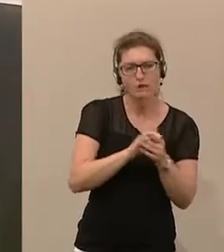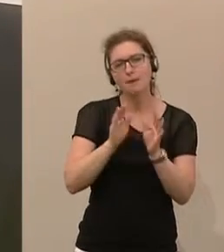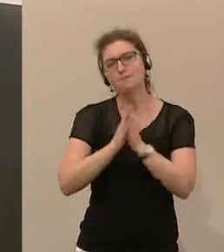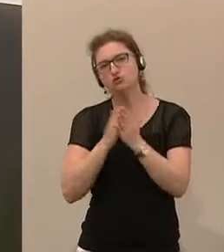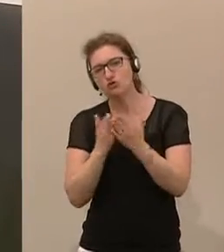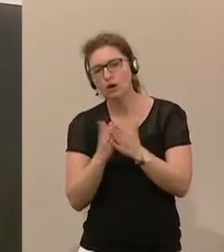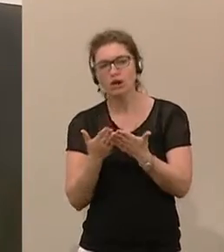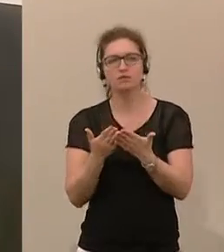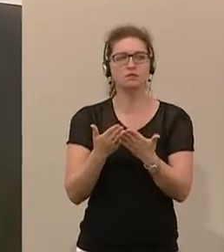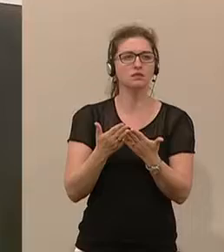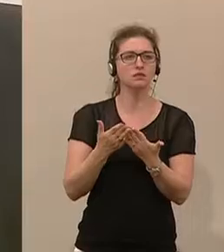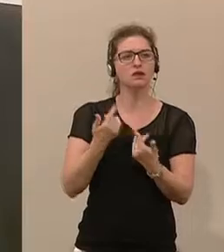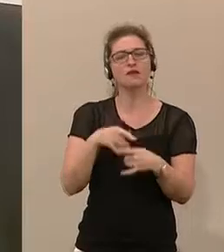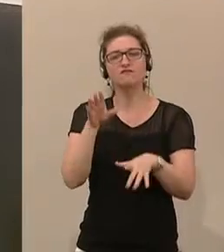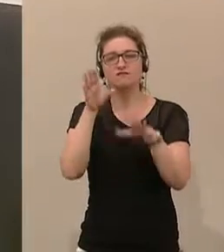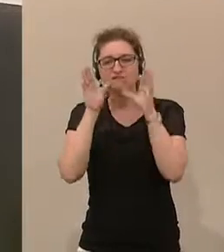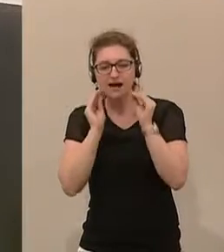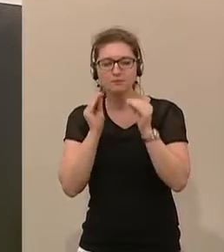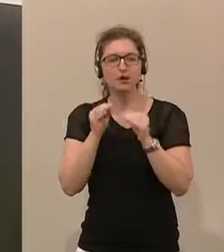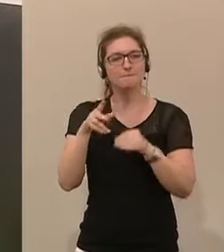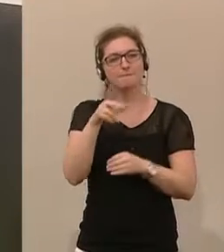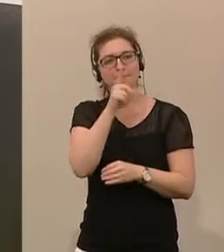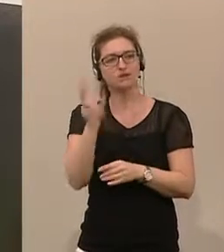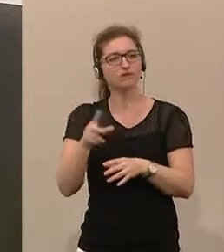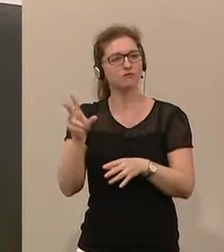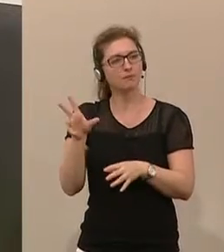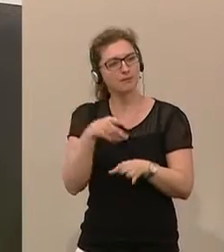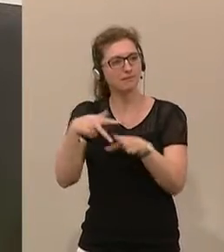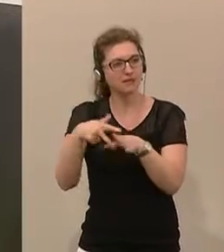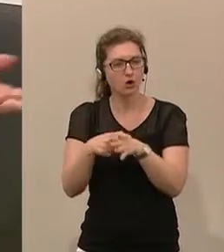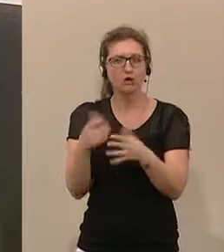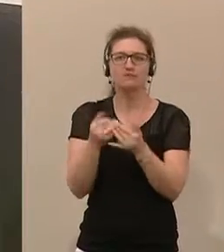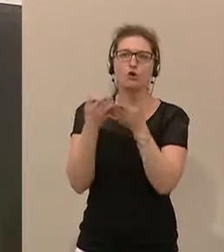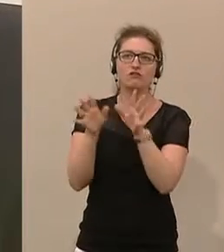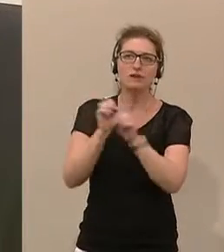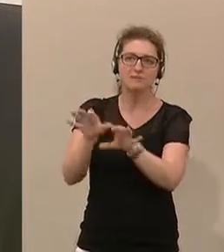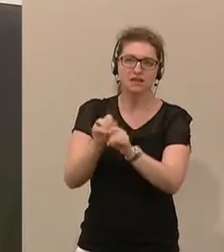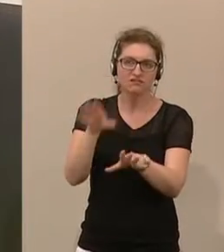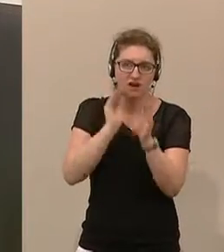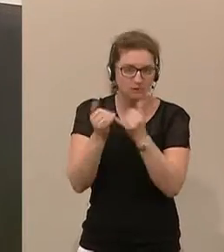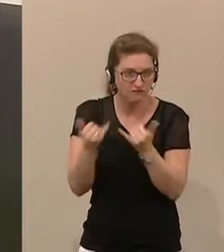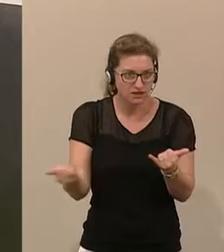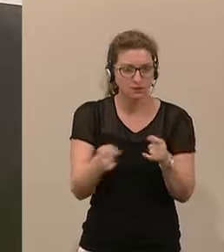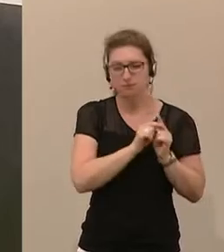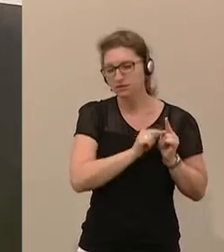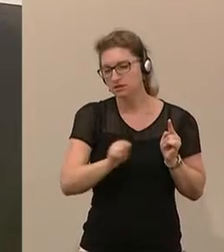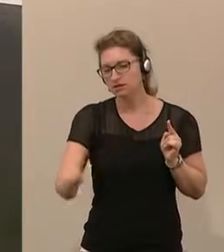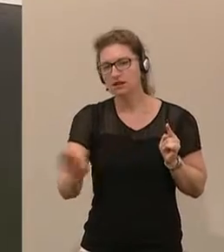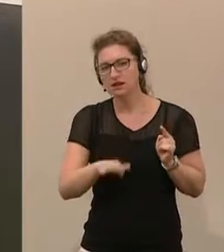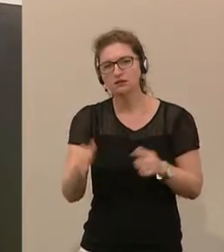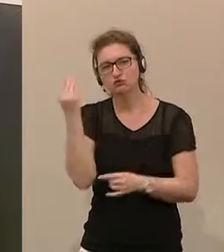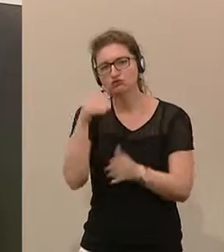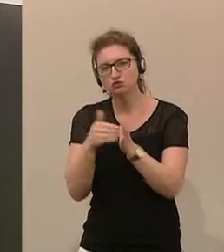die Wahrnehmung von Menschen und Behinderten in den öffentlichen Medien, bis zu Kinder im